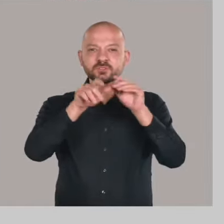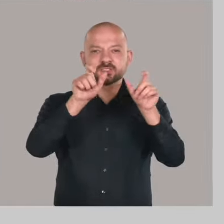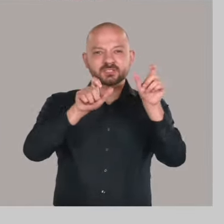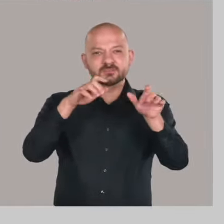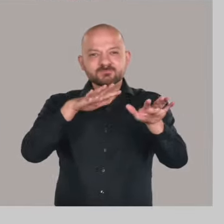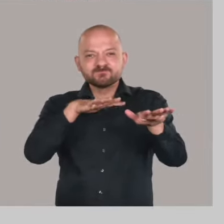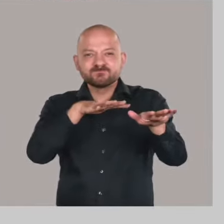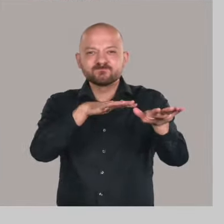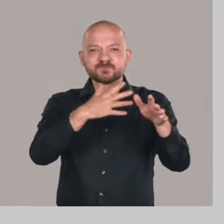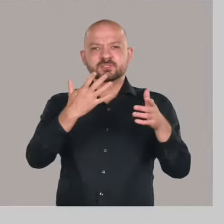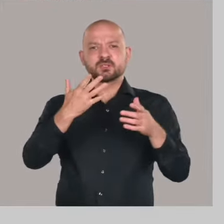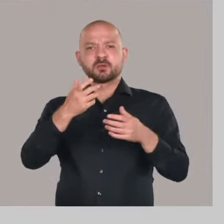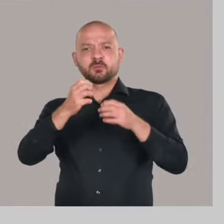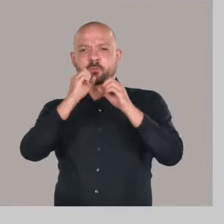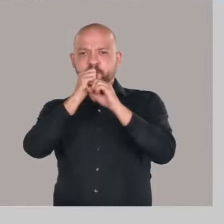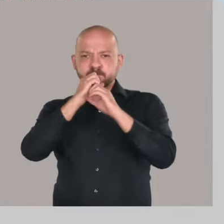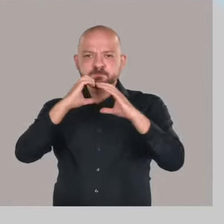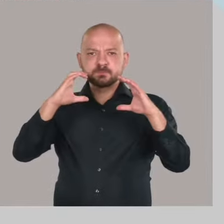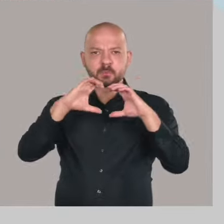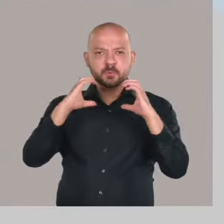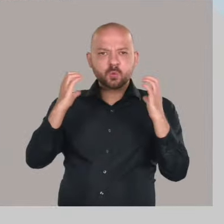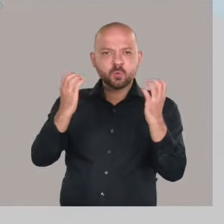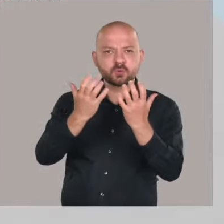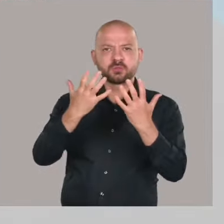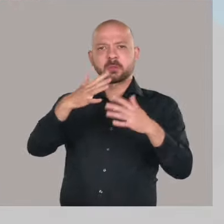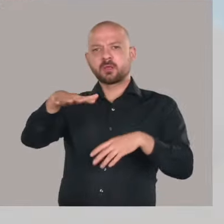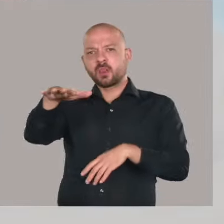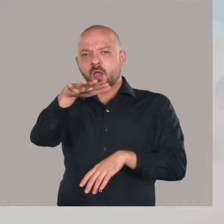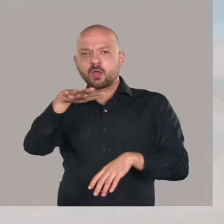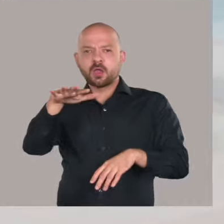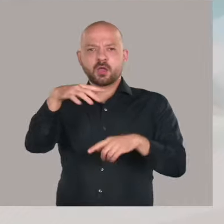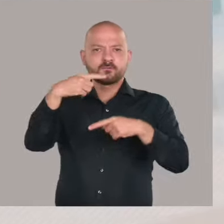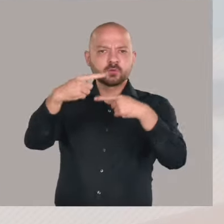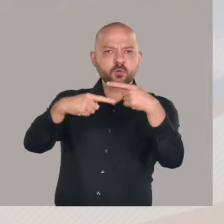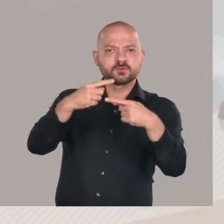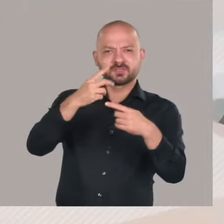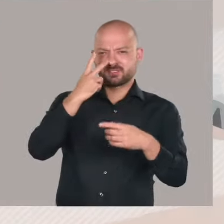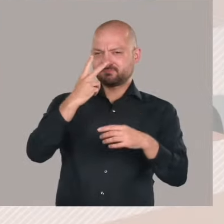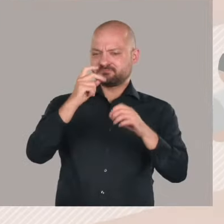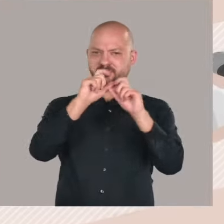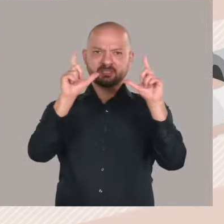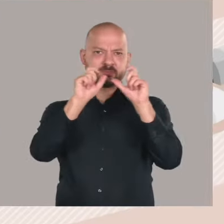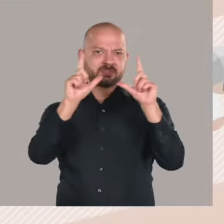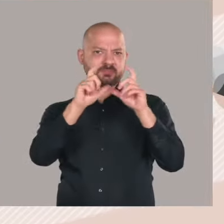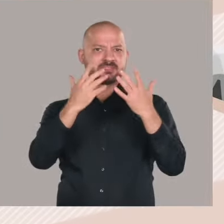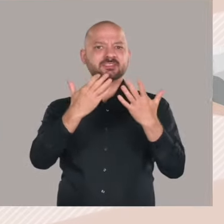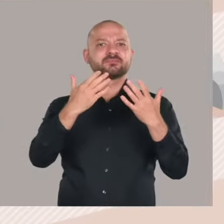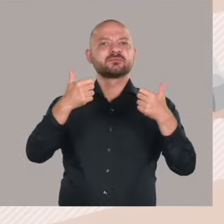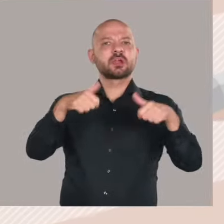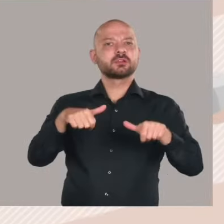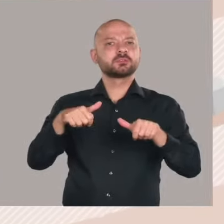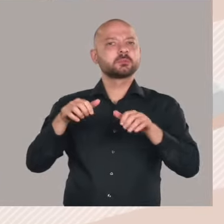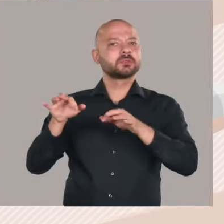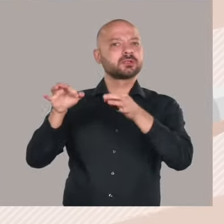Flüchtlingstrecks, Schlauchboote und provisorische Lager sind weltweit bekannte Bilder für Zwangsmigration.